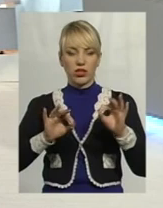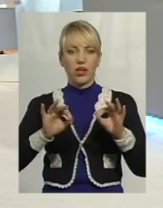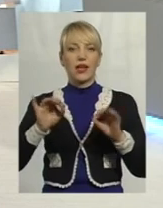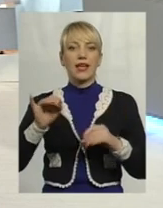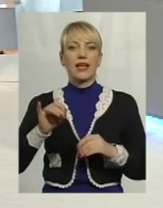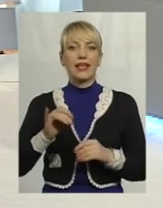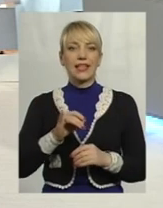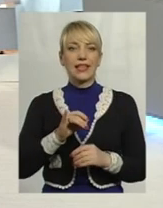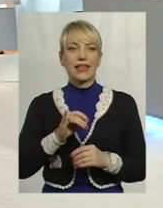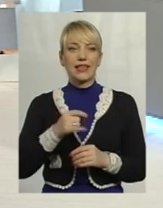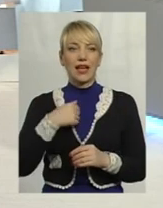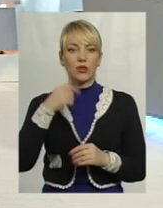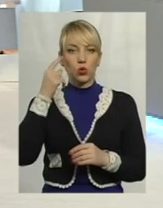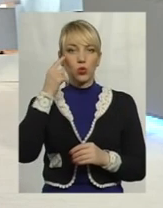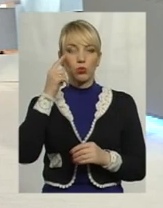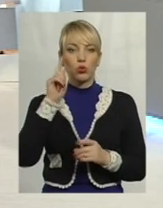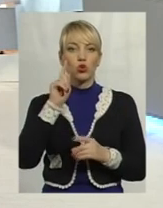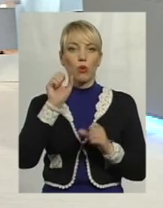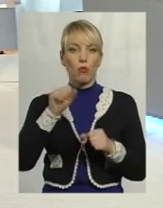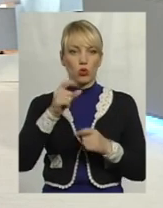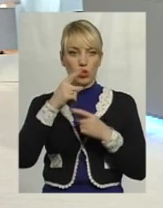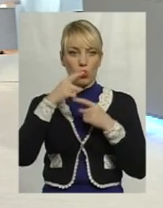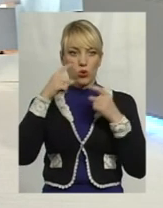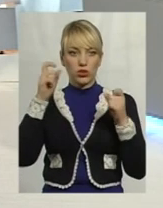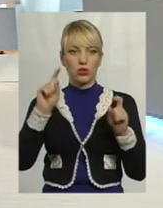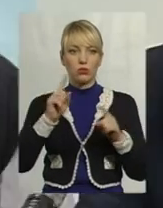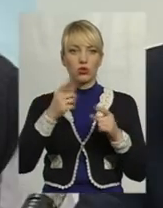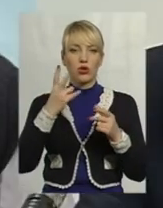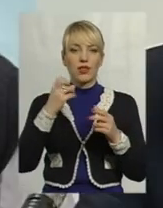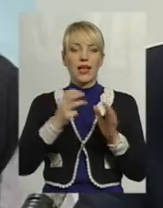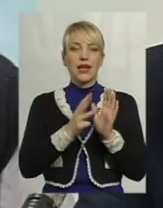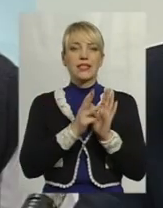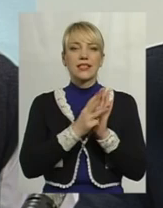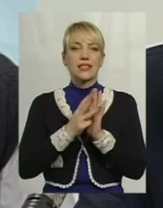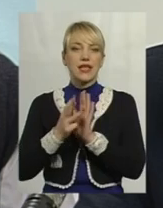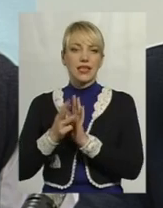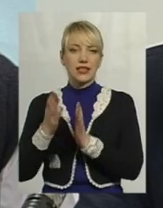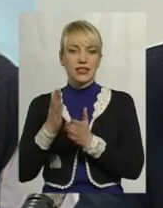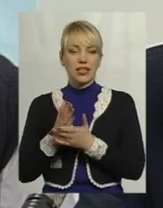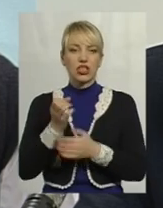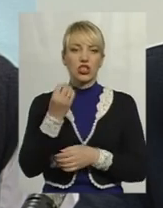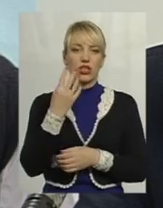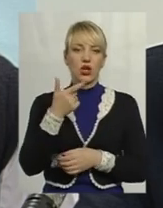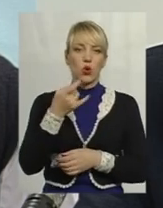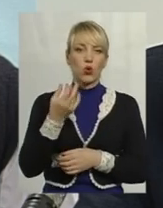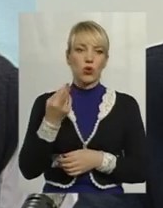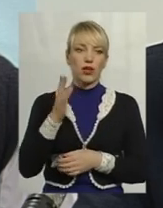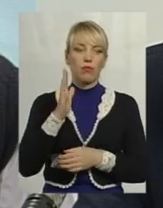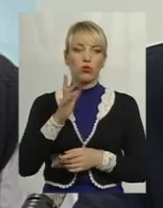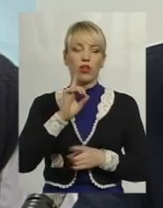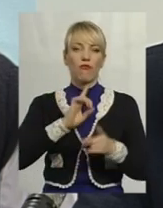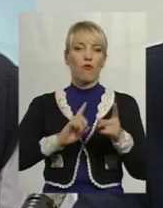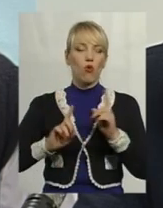І я думаю, що можна вже оголосити, тому що вже і на сайті є реклама. 14 грудня у нас відбудеться форум,